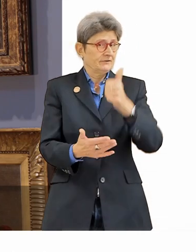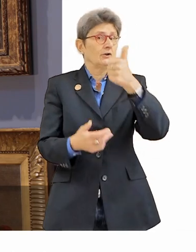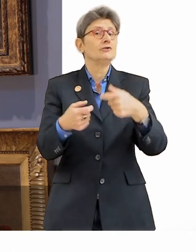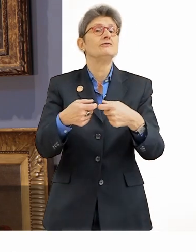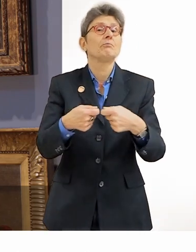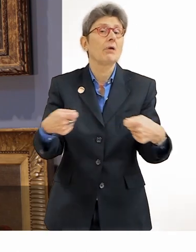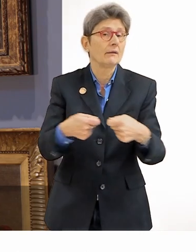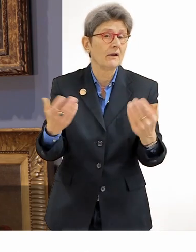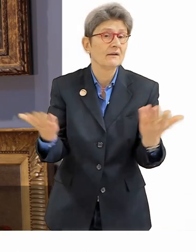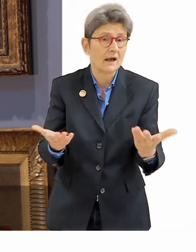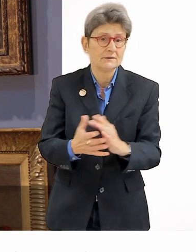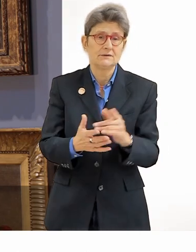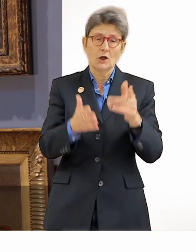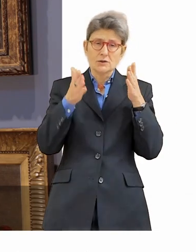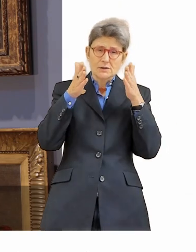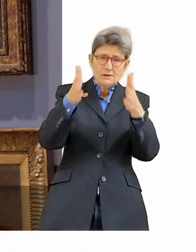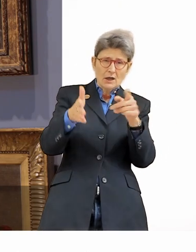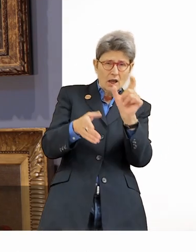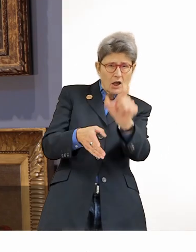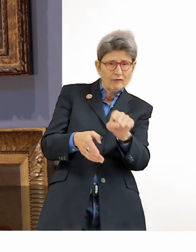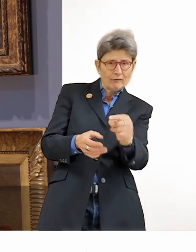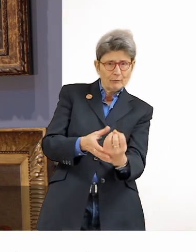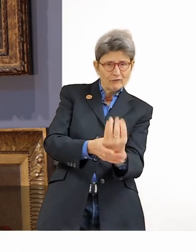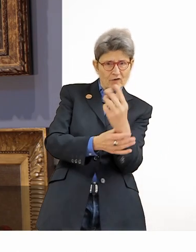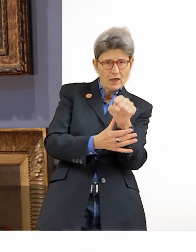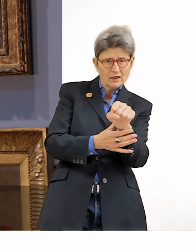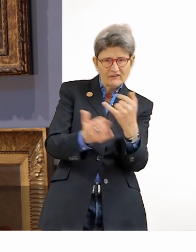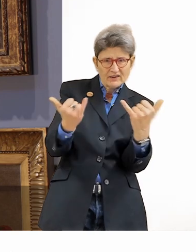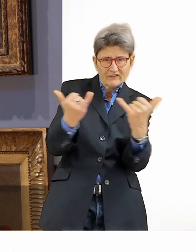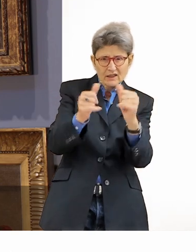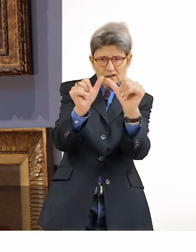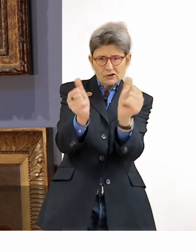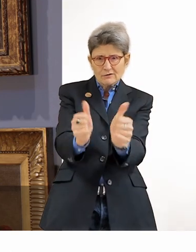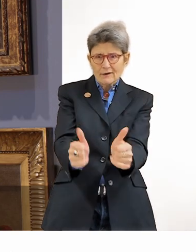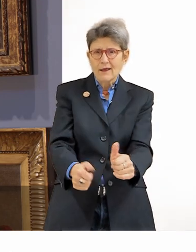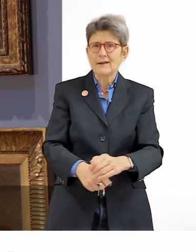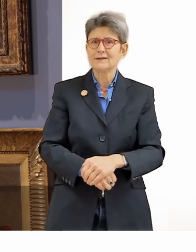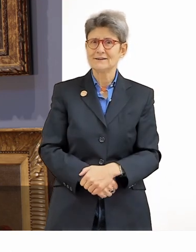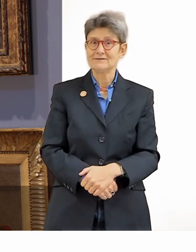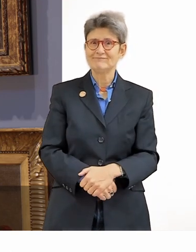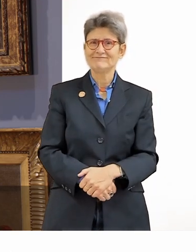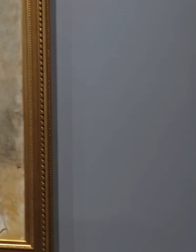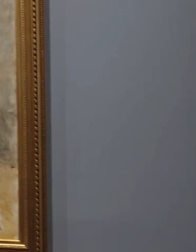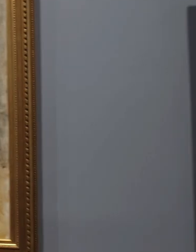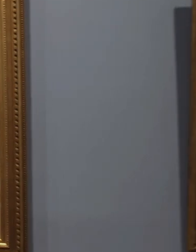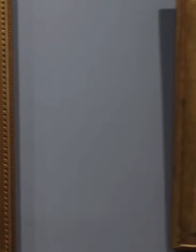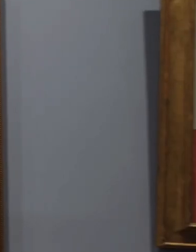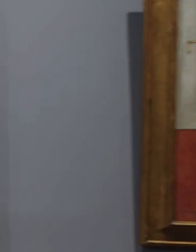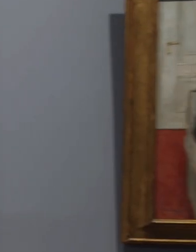der Fokus hier auf eine malerische Inszenierung der Pflanze, der Natur gesetzt wird.